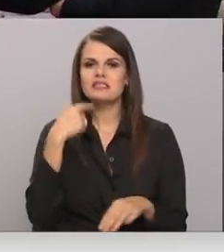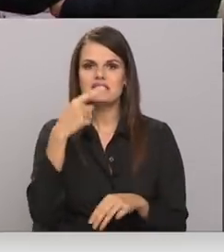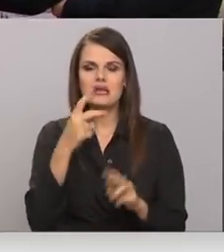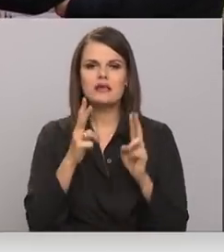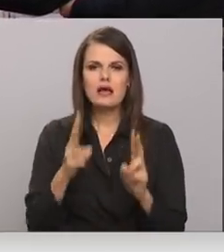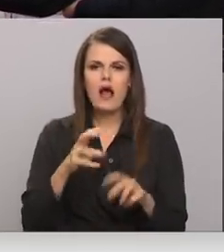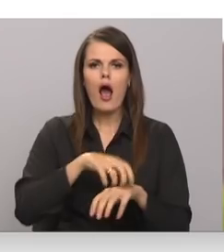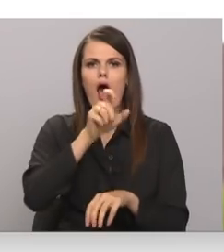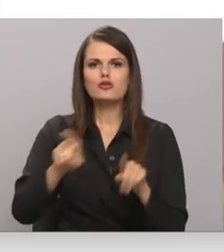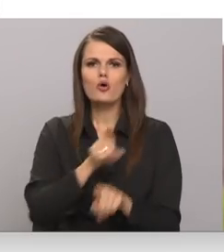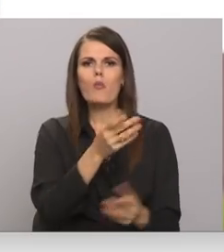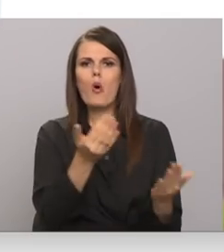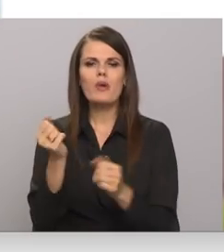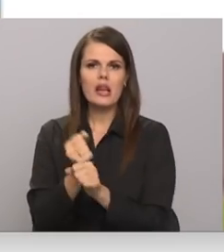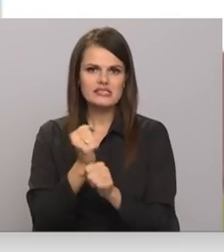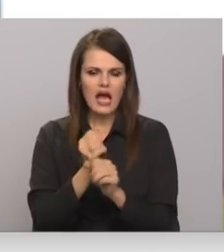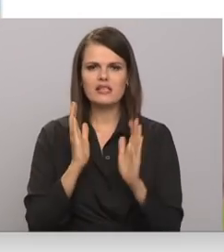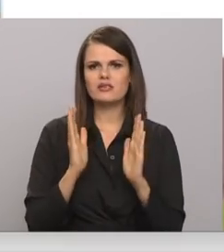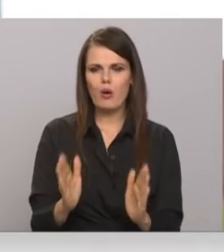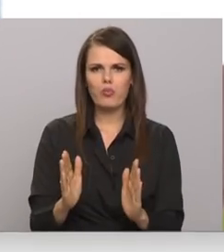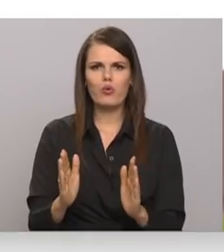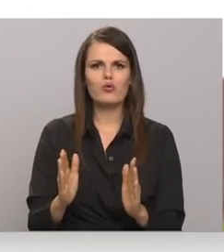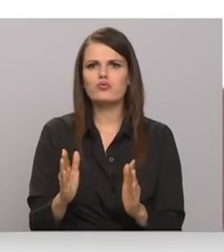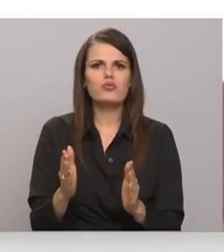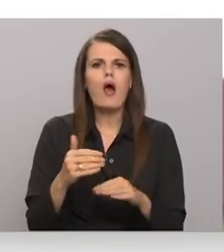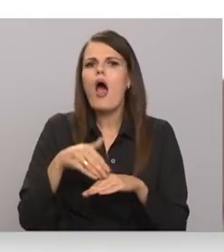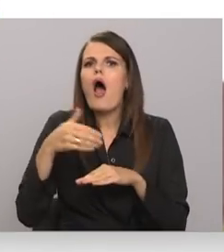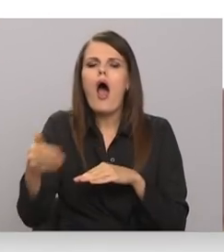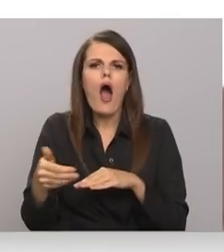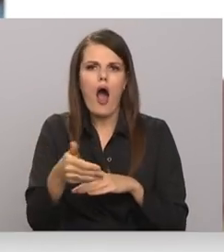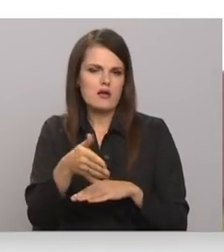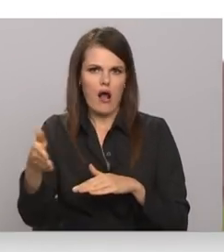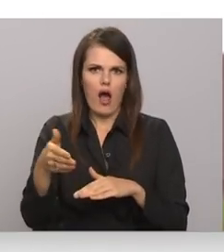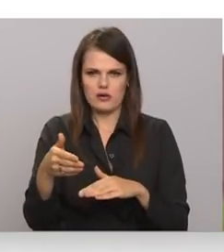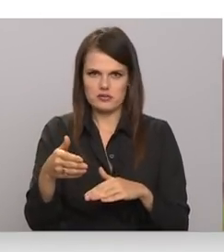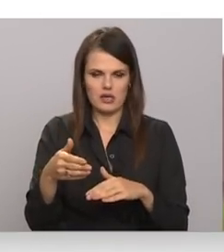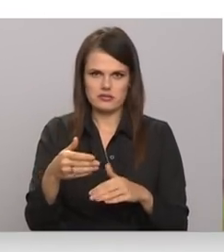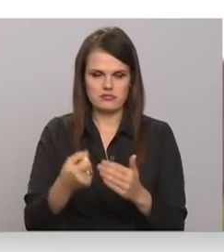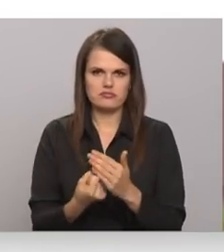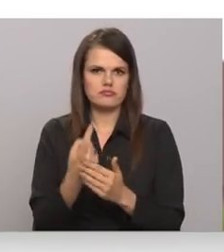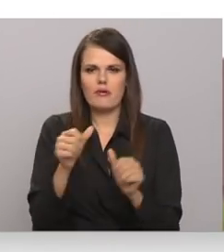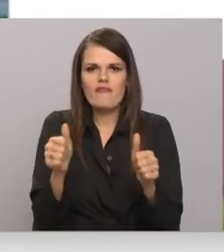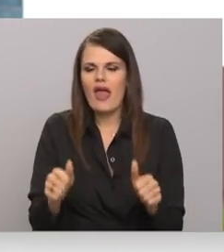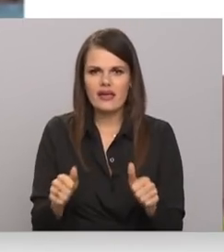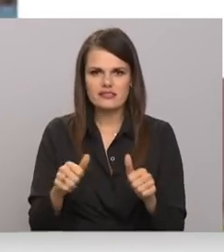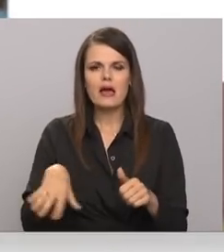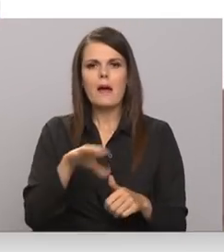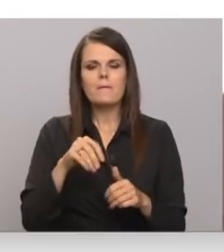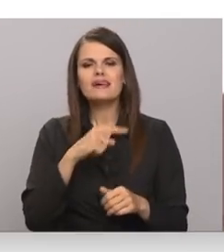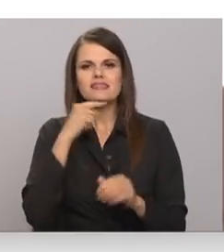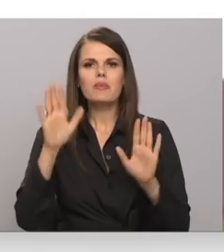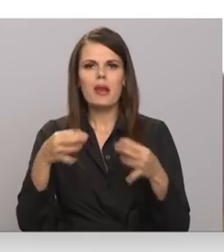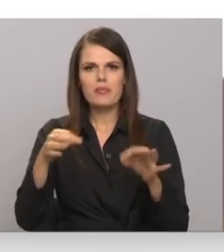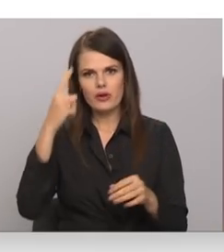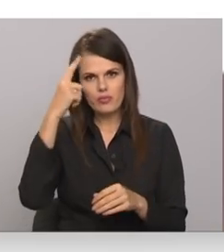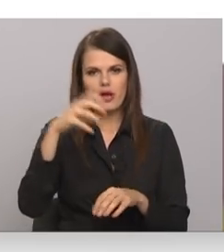galējas līdzeklis. Mēs esam centušies panākt, lai šī ārstu iesaist, mediķu iesaist notika brīprātīgi.